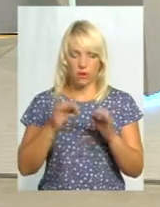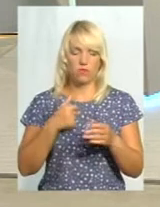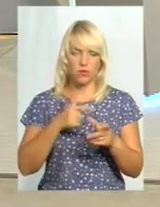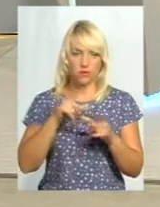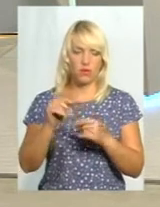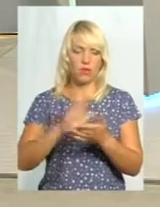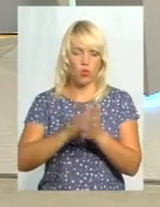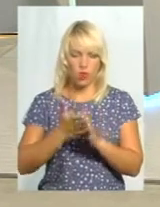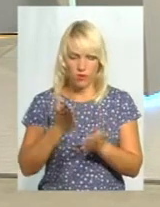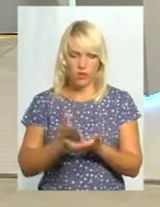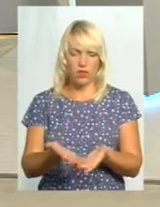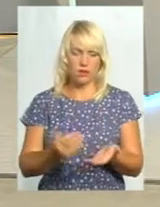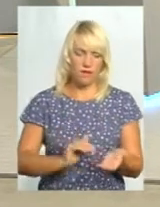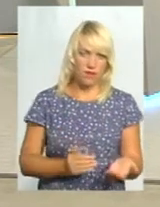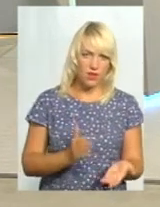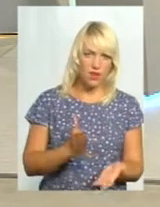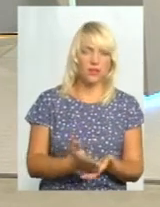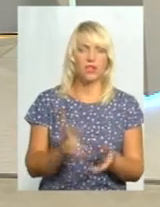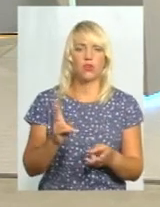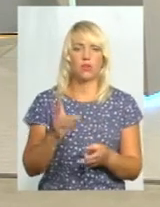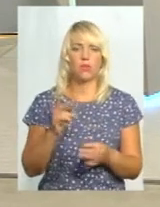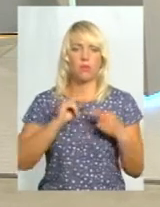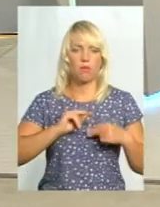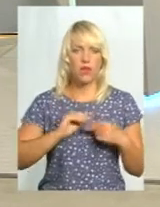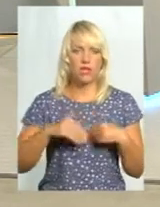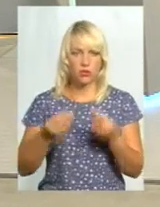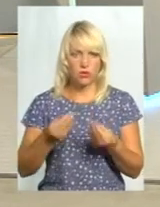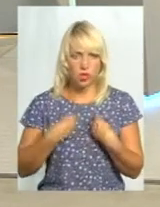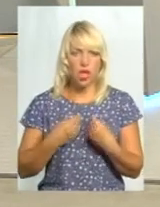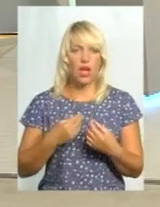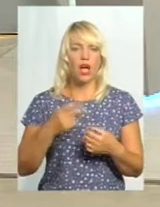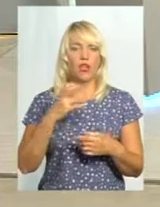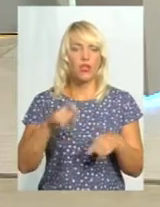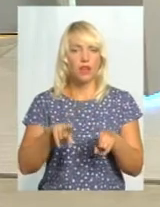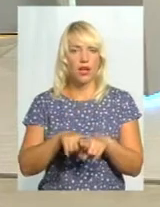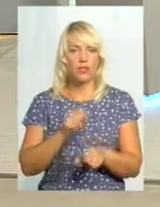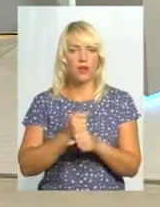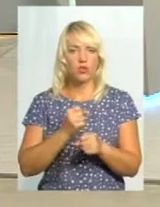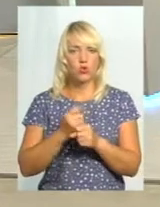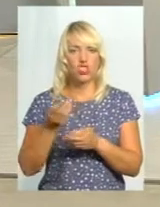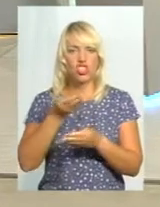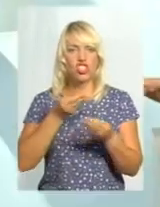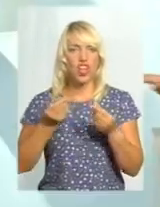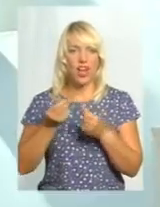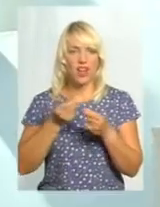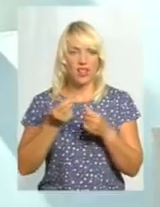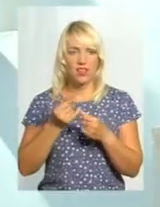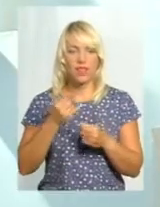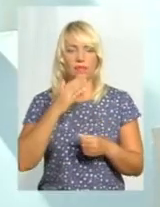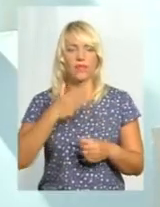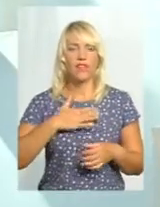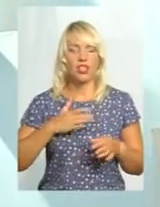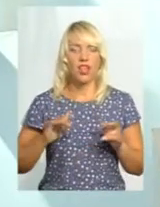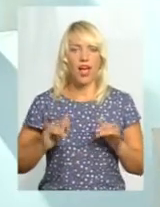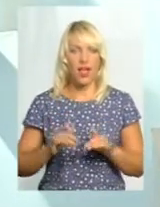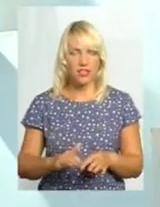якийсь виклик, є фірма, яка там про це влаштовує. На самоділі, саме так діють шахраї. В нашій акції, лабирінтці